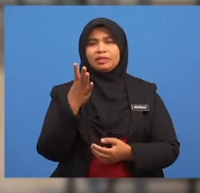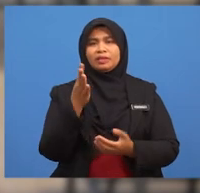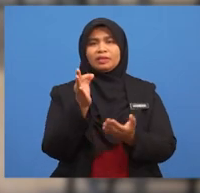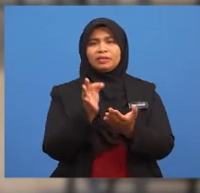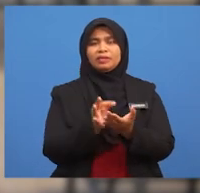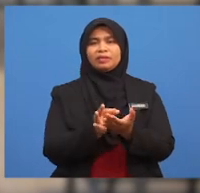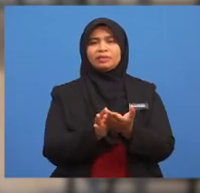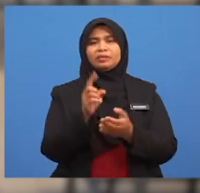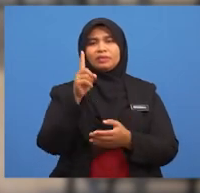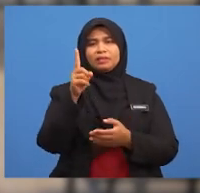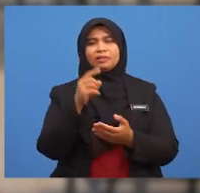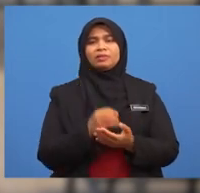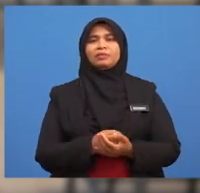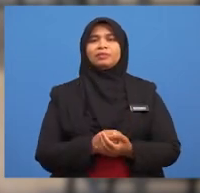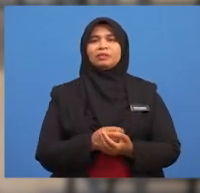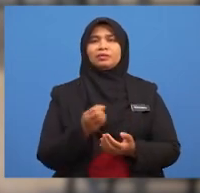Satu